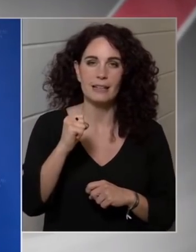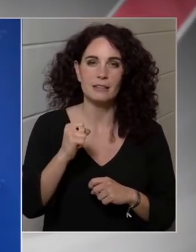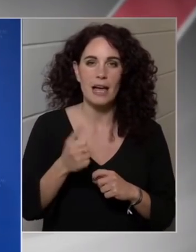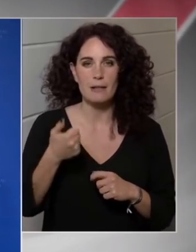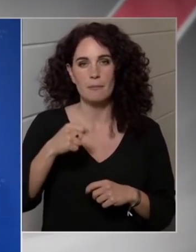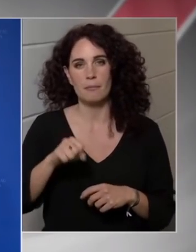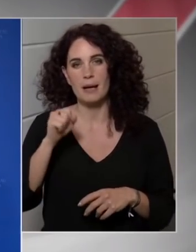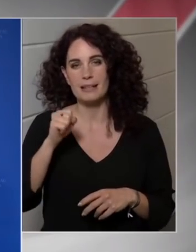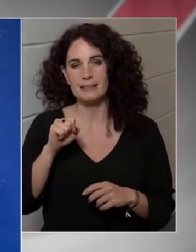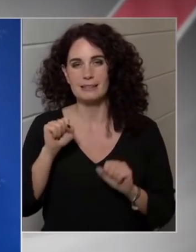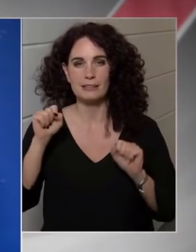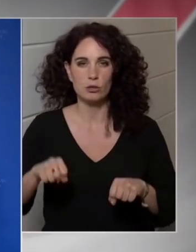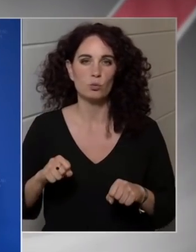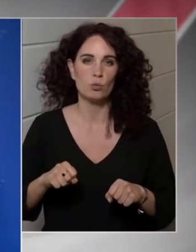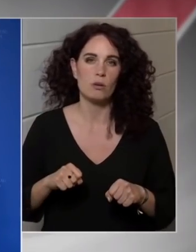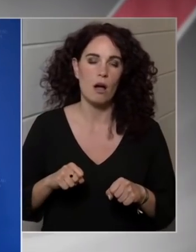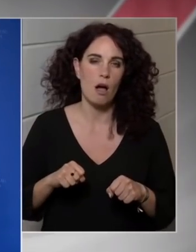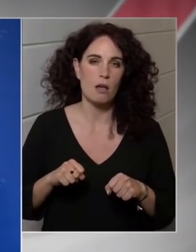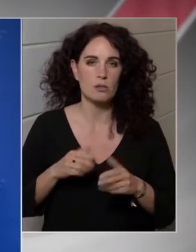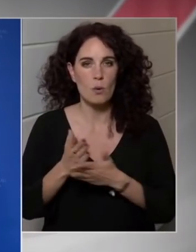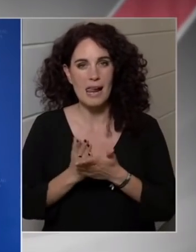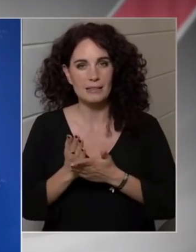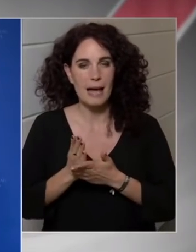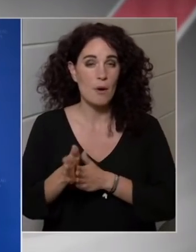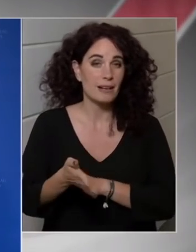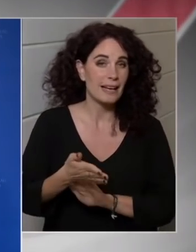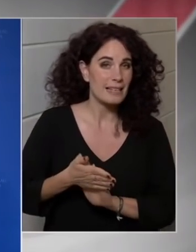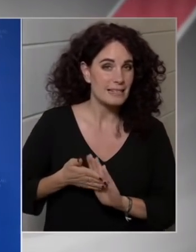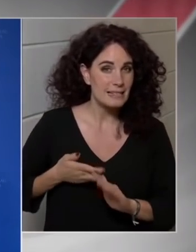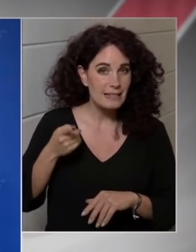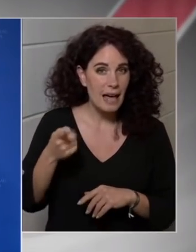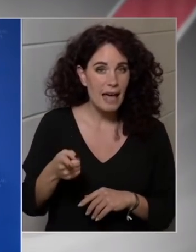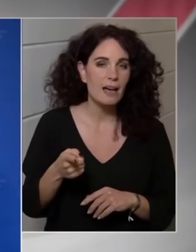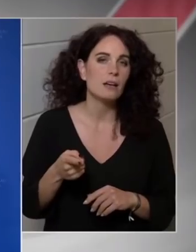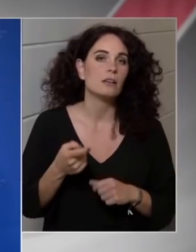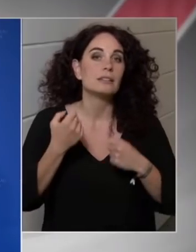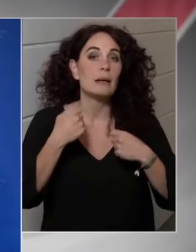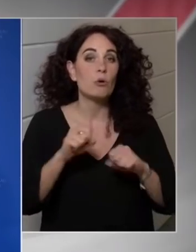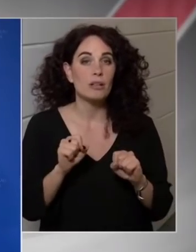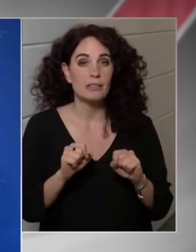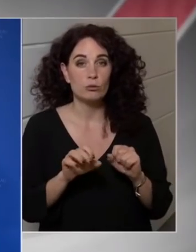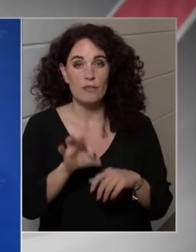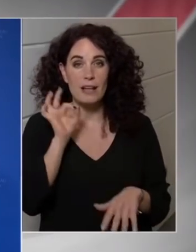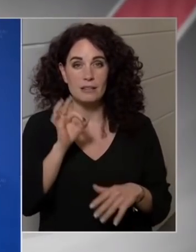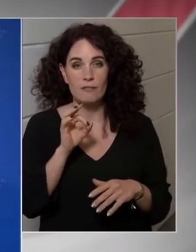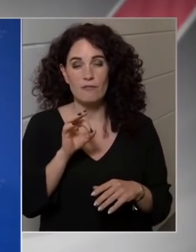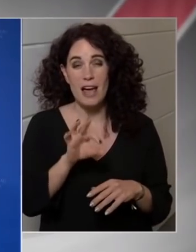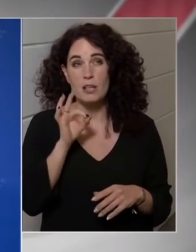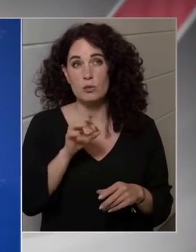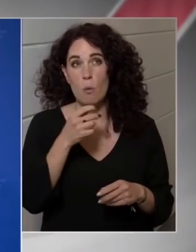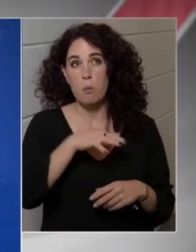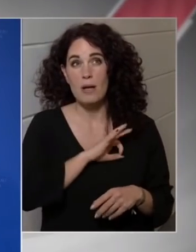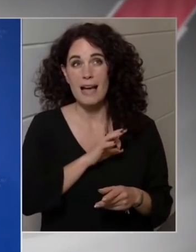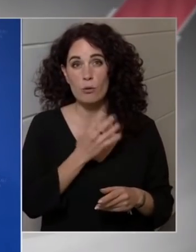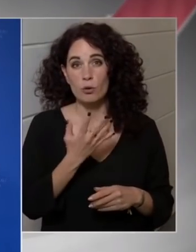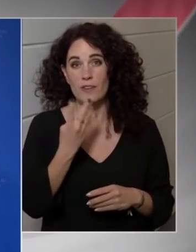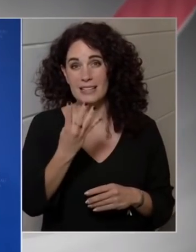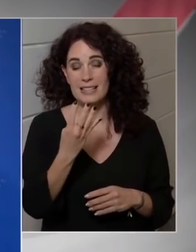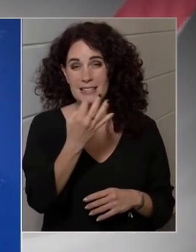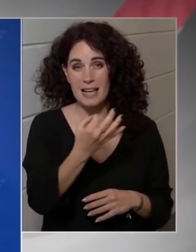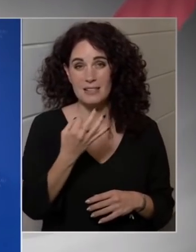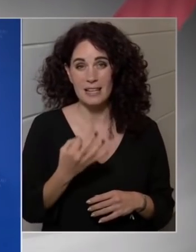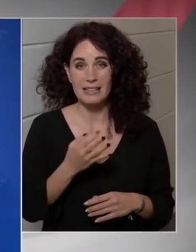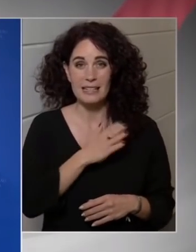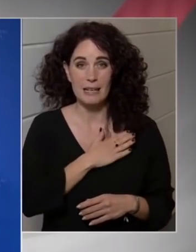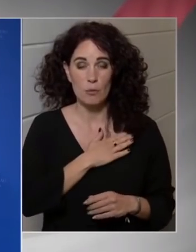szolgálatában kezdte, az egy demokratikus választásom. A választópajrak 54 százalékának támogatását